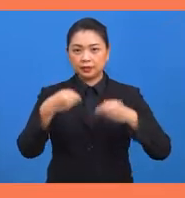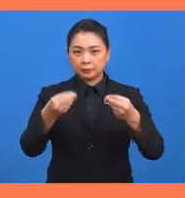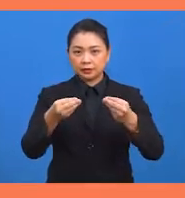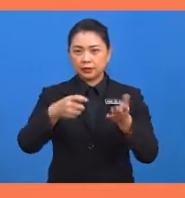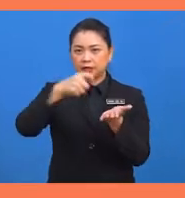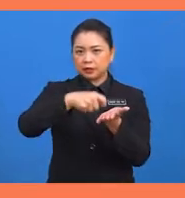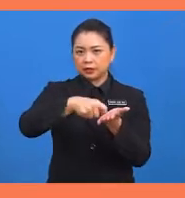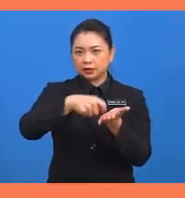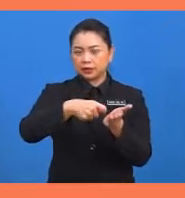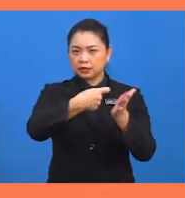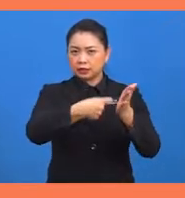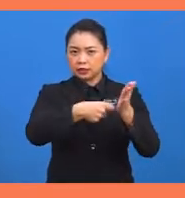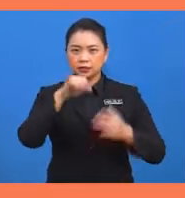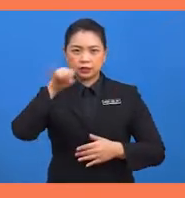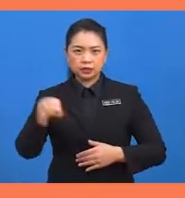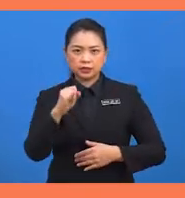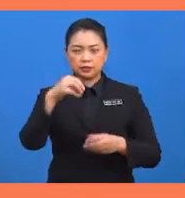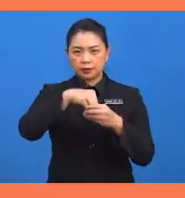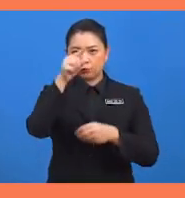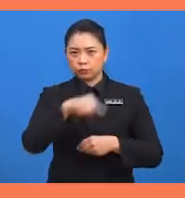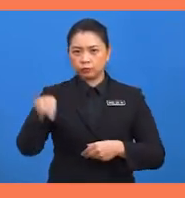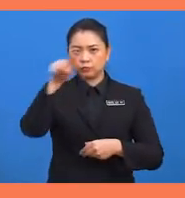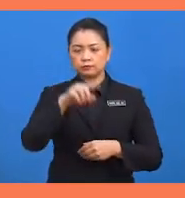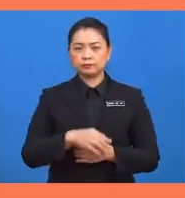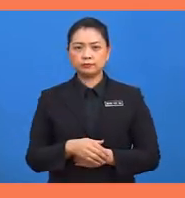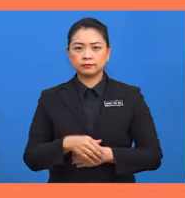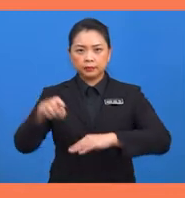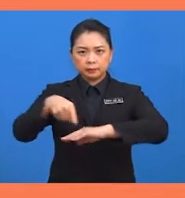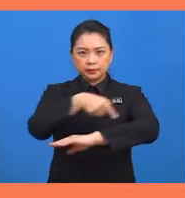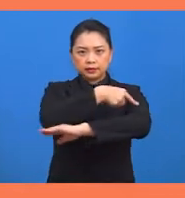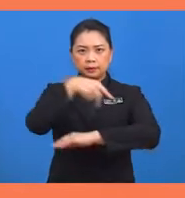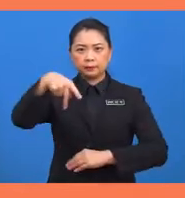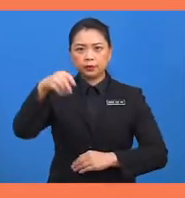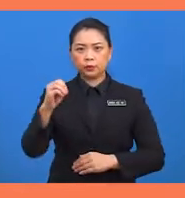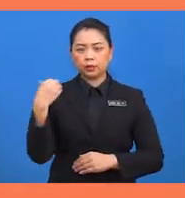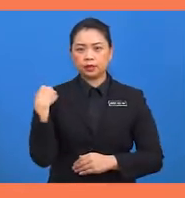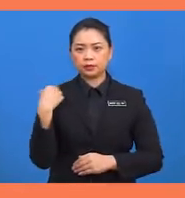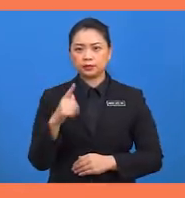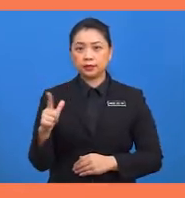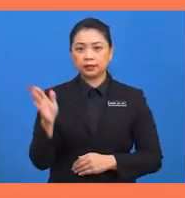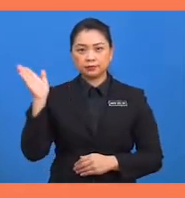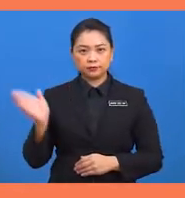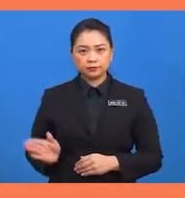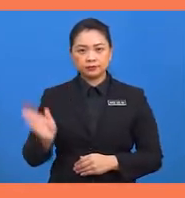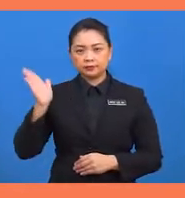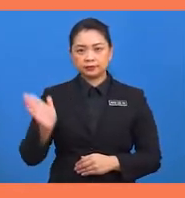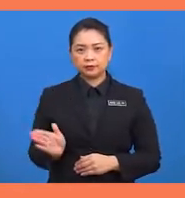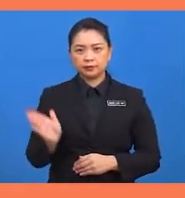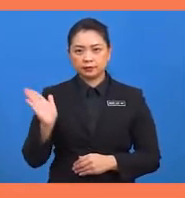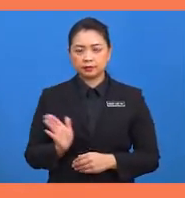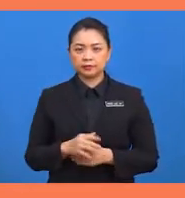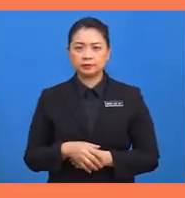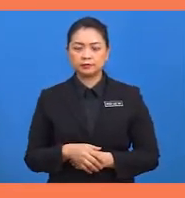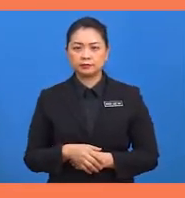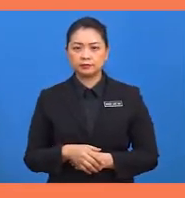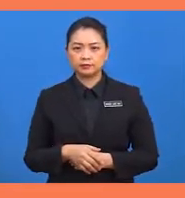bagi menghitung nilai jejari bulatan. panjang PO ialah 8 tambah